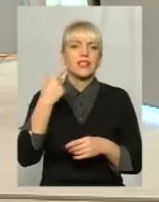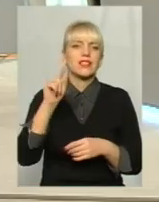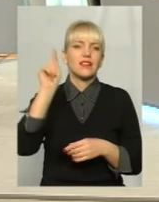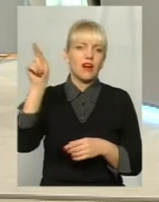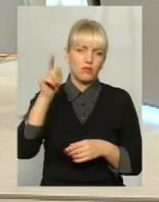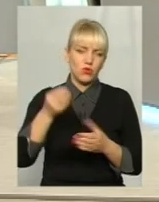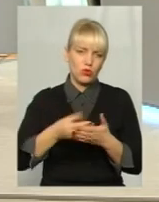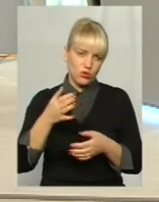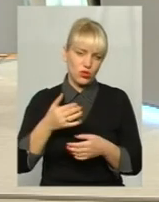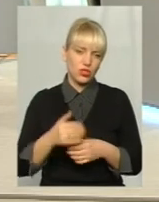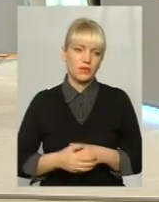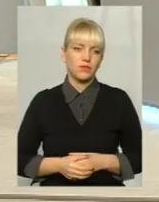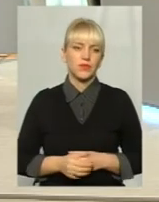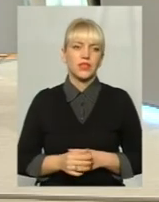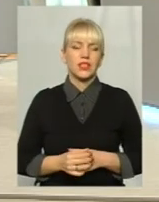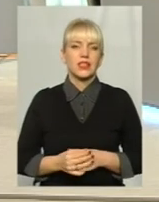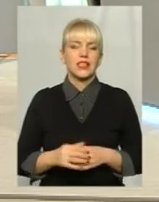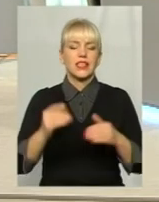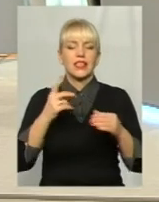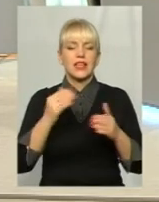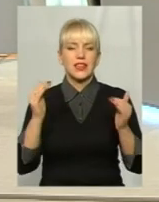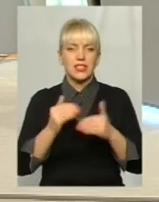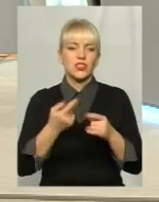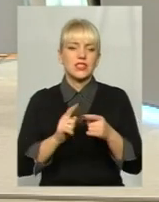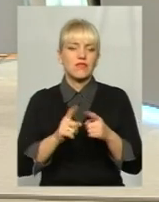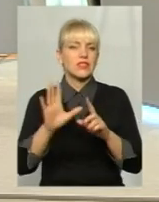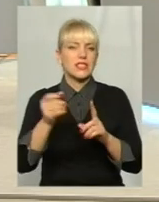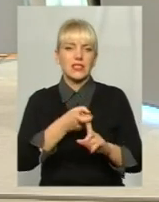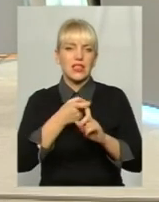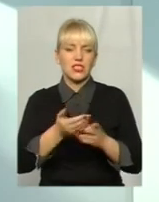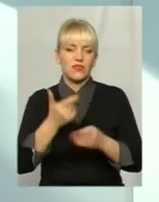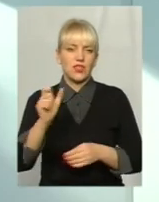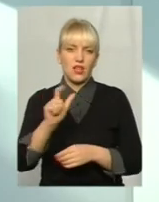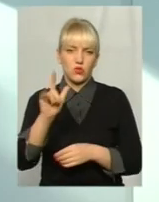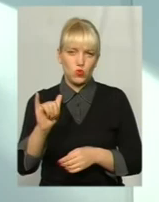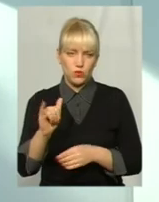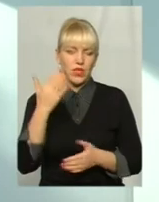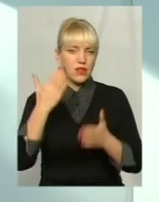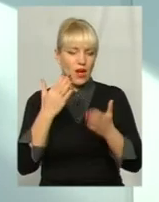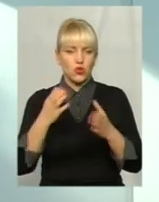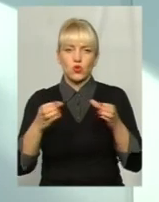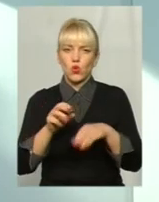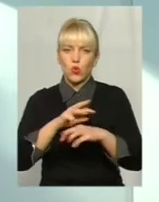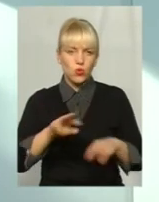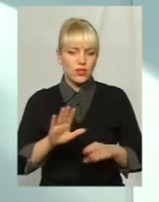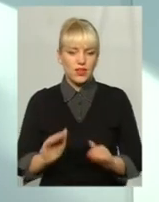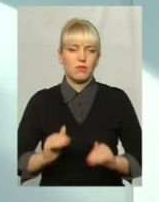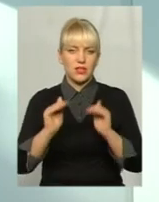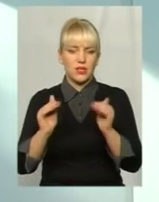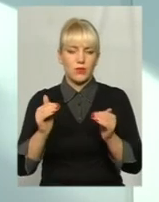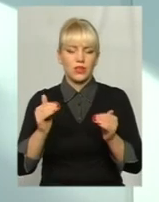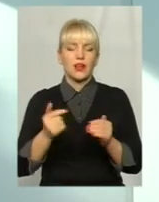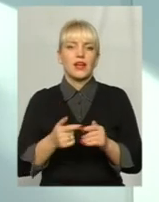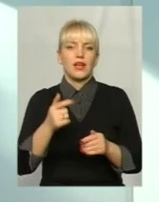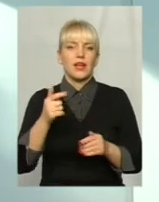були ще більші. Нижчі це залежить від вартості газу. Якщо уряд не підніме ціну з нового року на